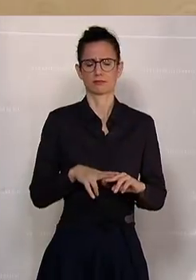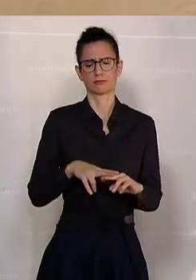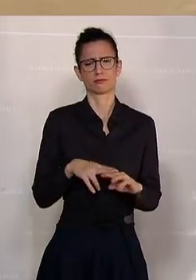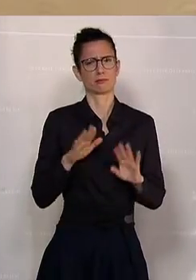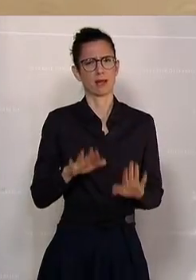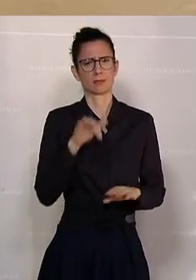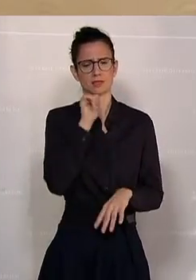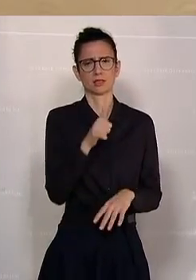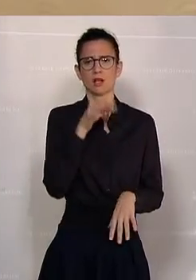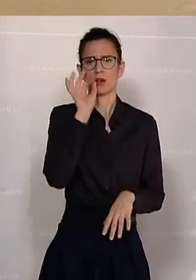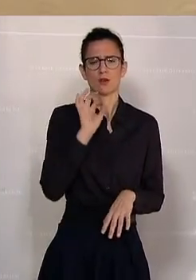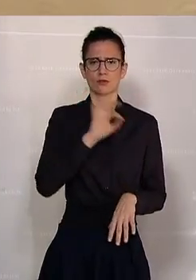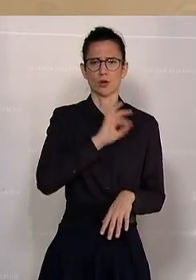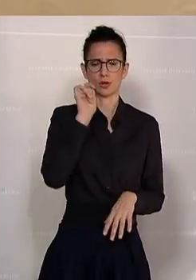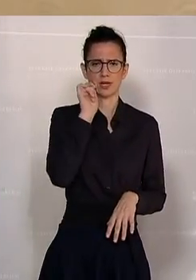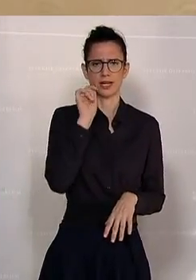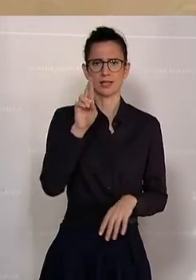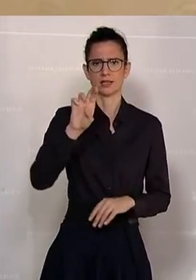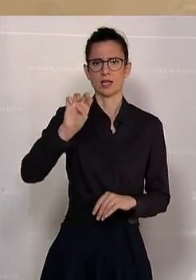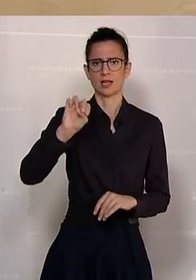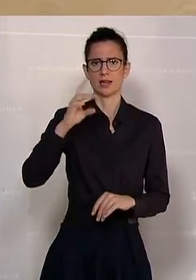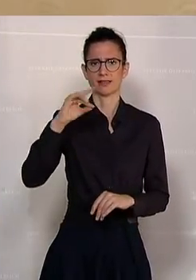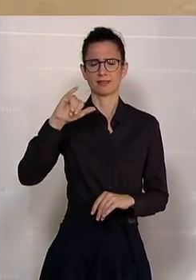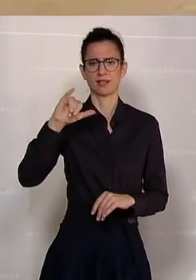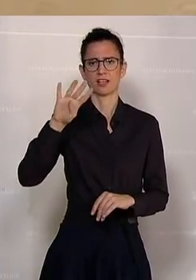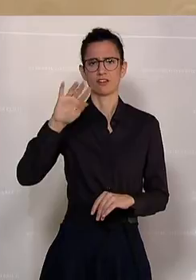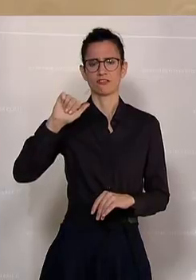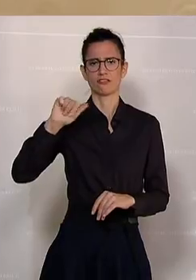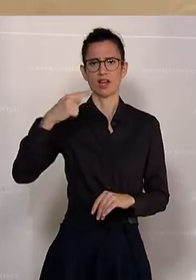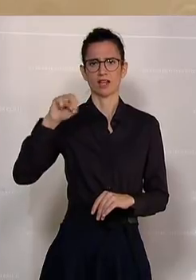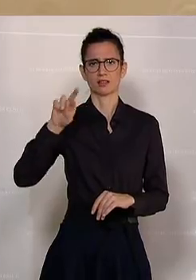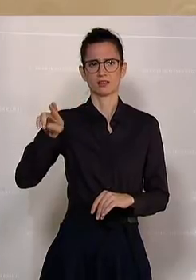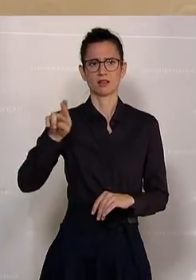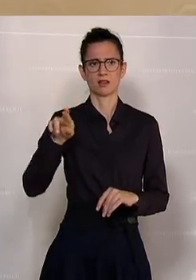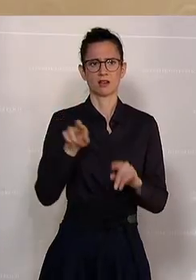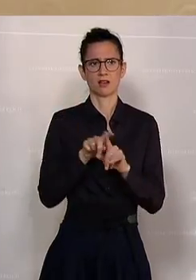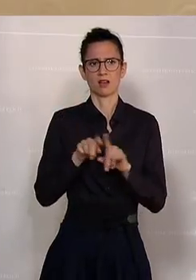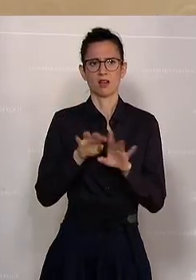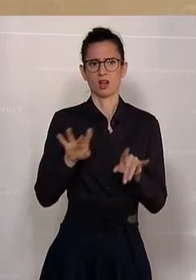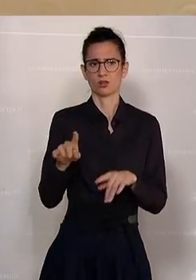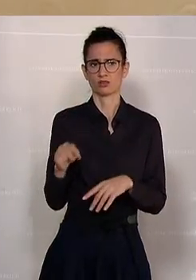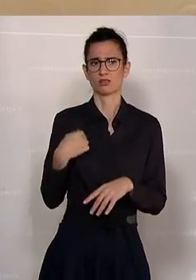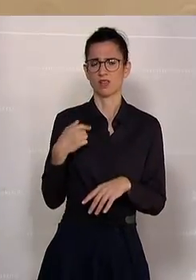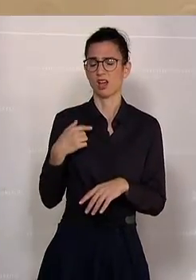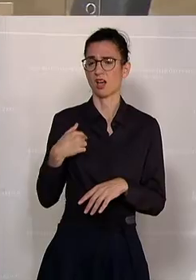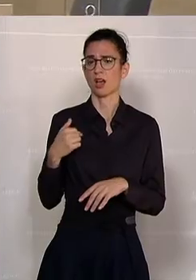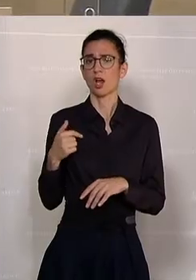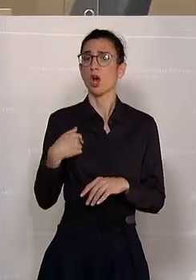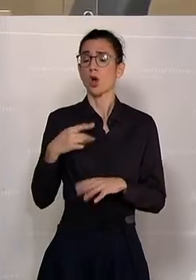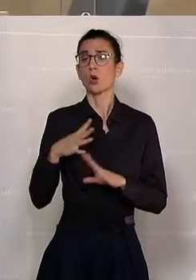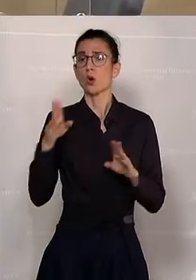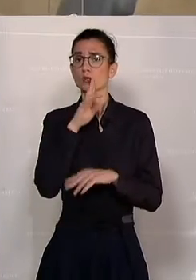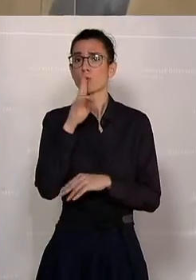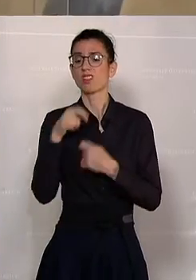Randy Wagner, auch Sie waren dabei, Ihre Großmutter zu verkaufen, Ihre Werte über Bord zu schmeißen.